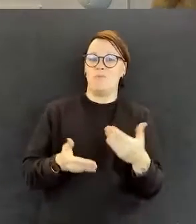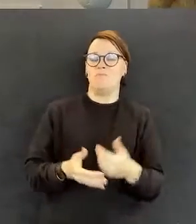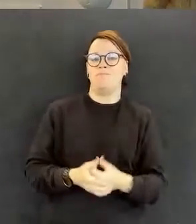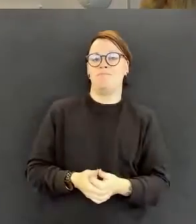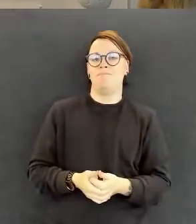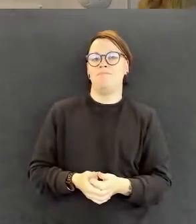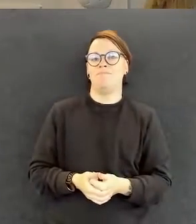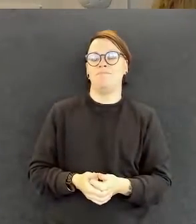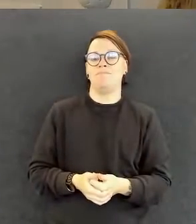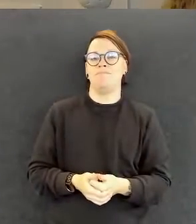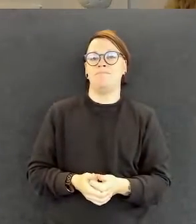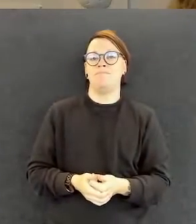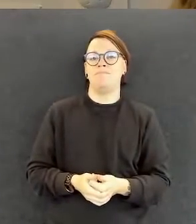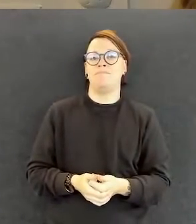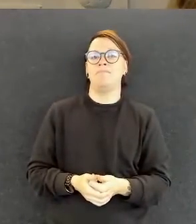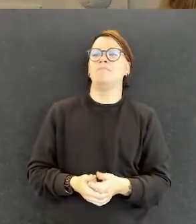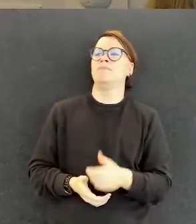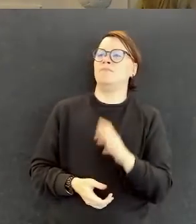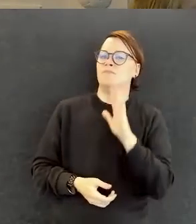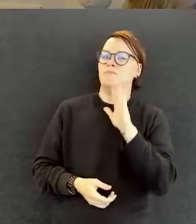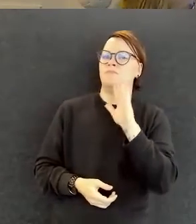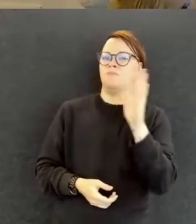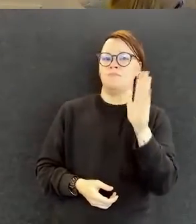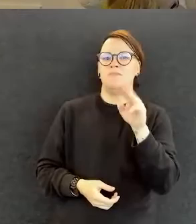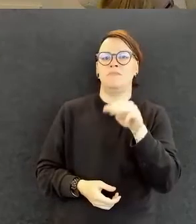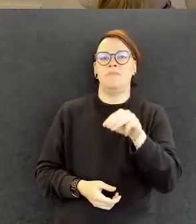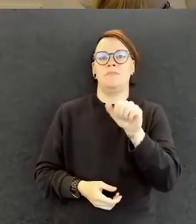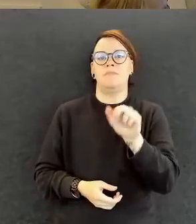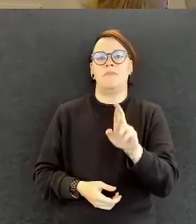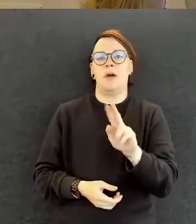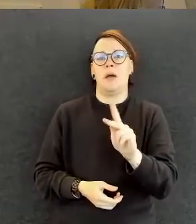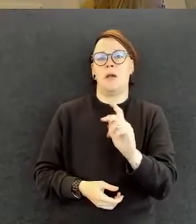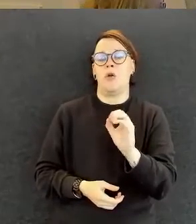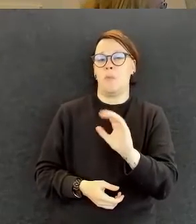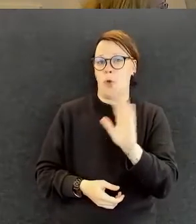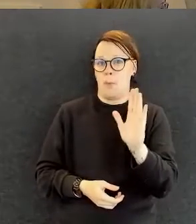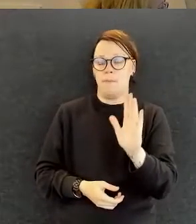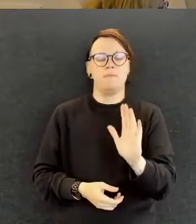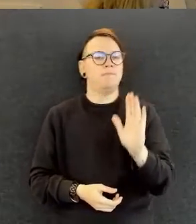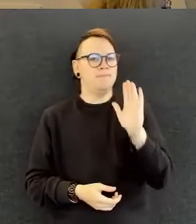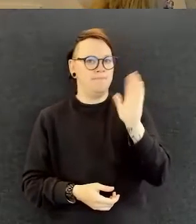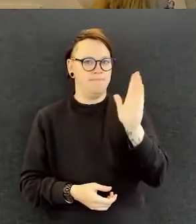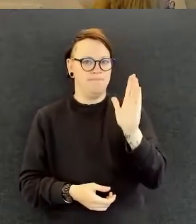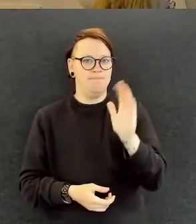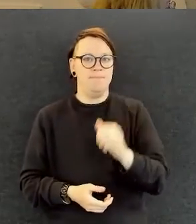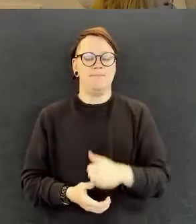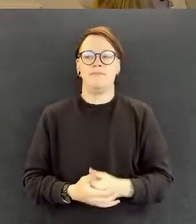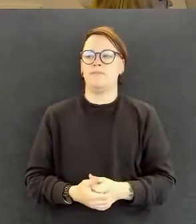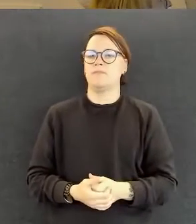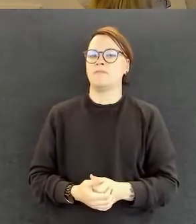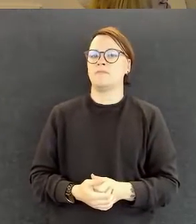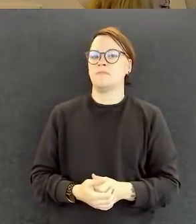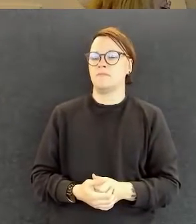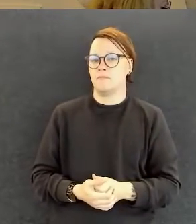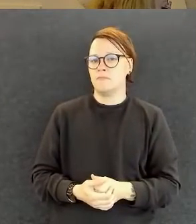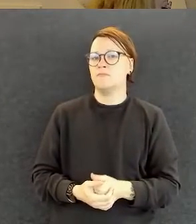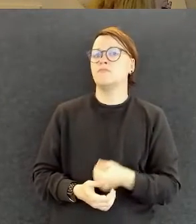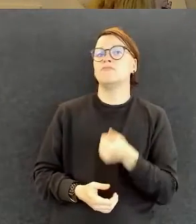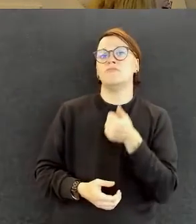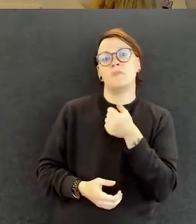Terve Marko. Terve. Olet siis